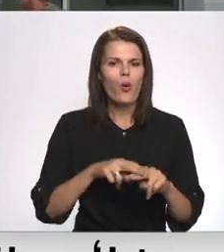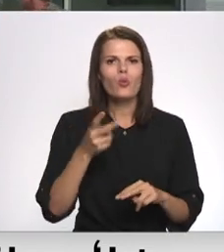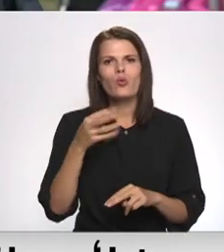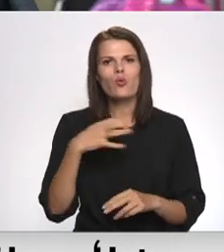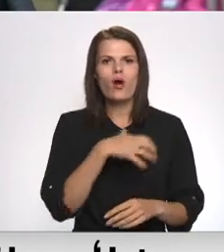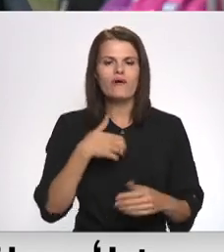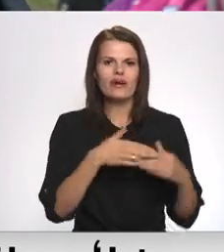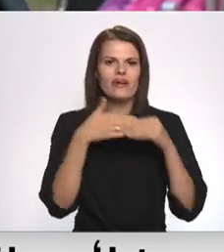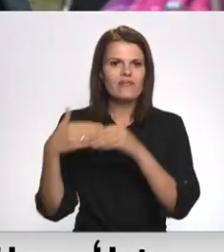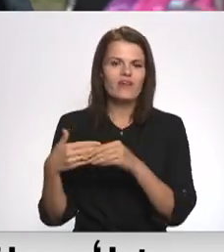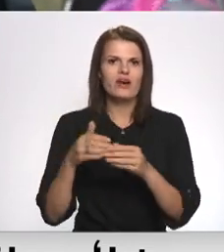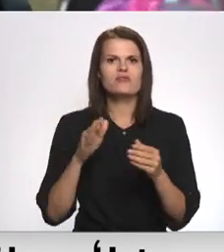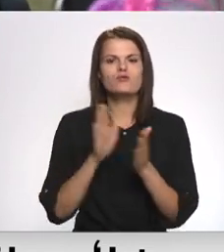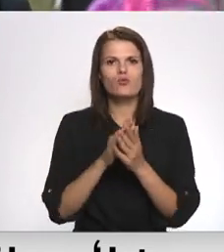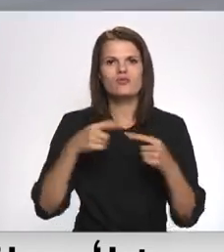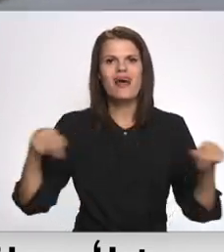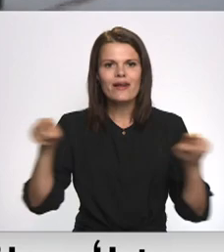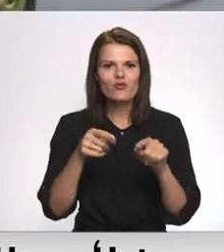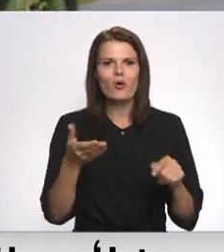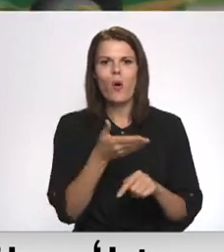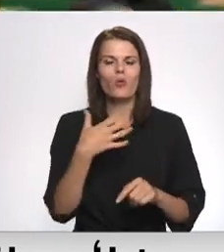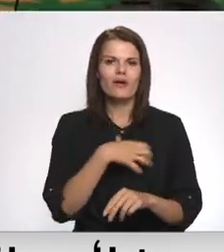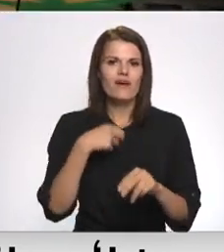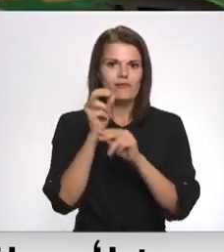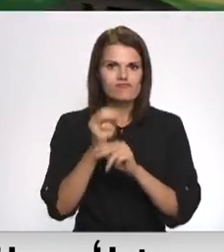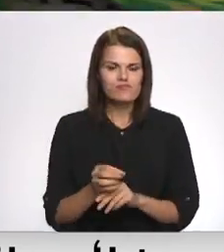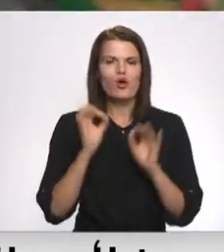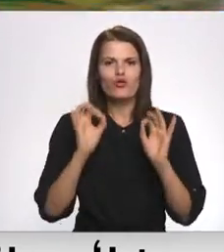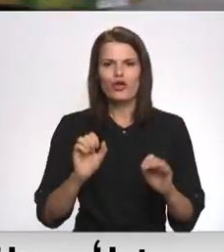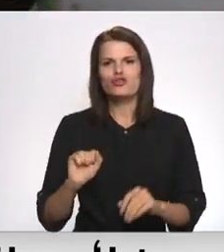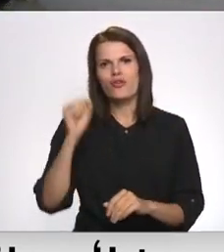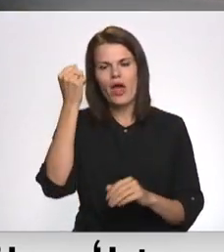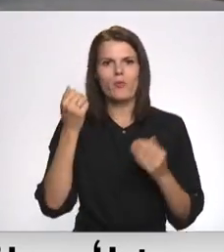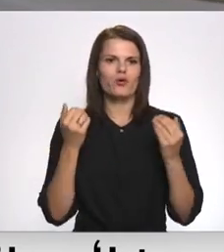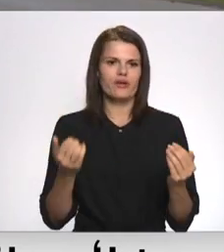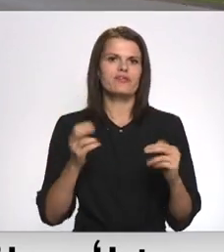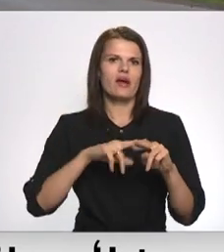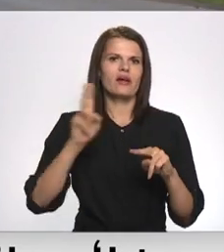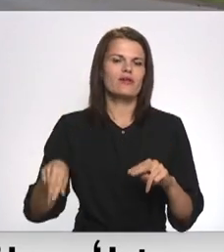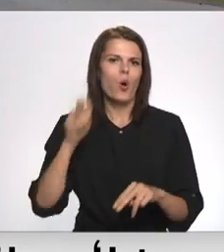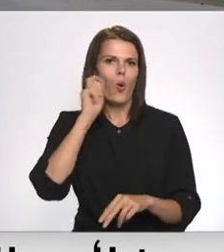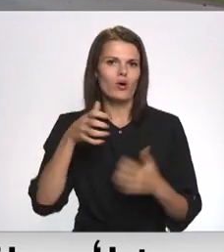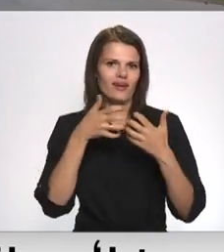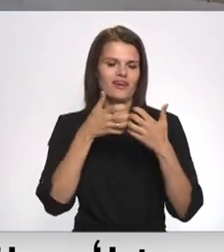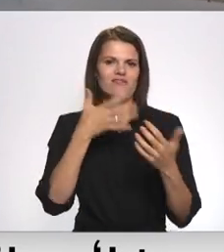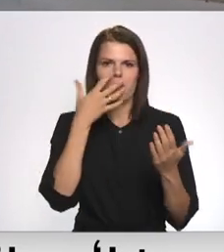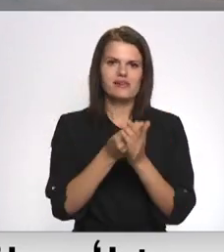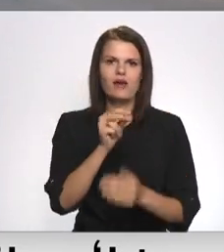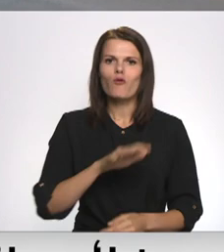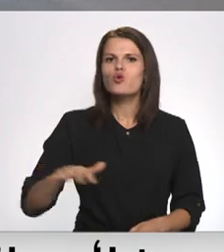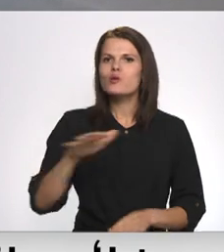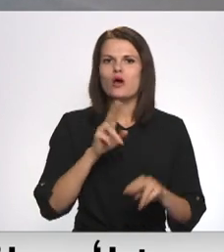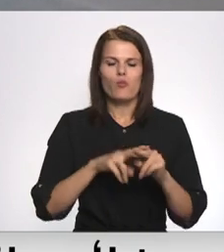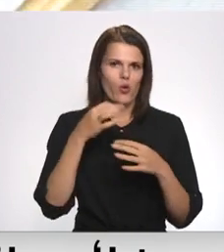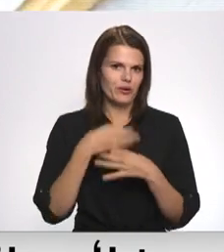atgūtajām teritorijām, kuras jāatjauno. Un tieši demokrātija arī šobrīd ļaujot Ukrainai cīnīties par savu zemi un brīvību.